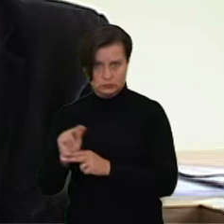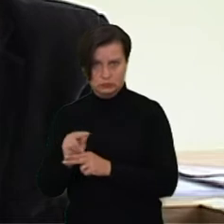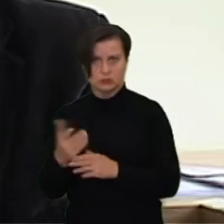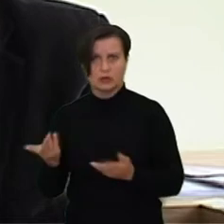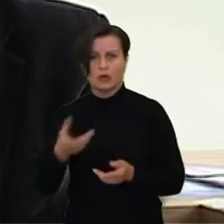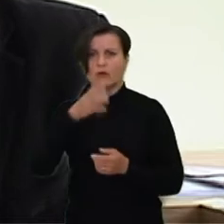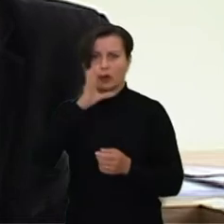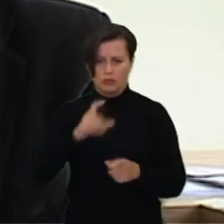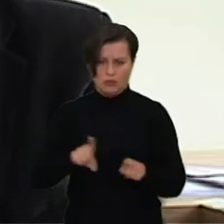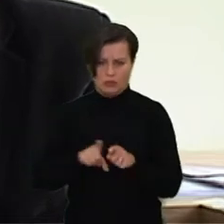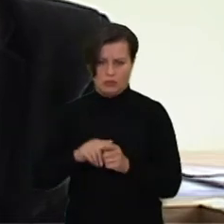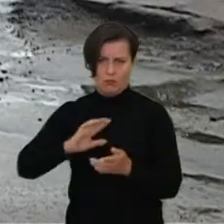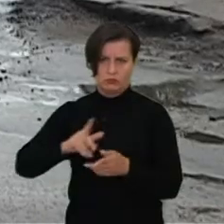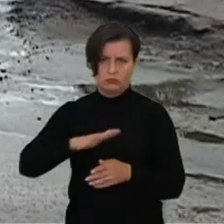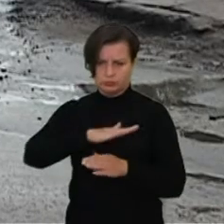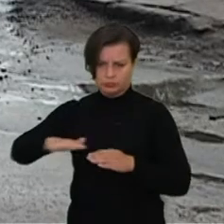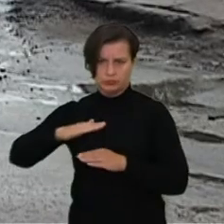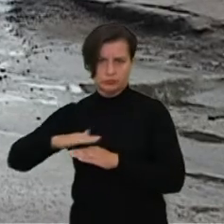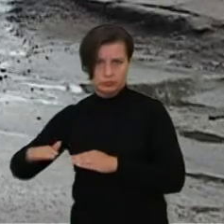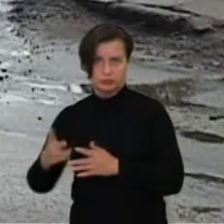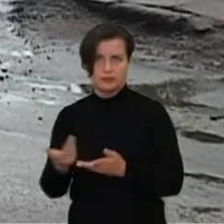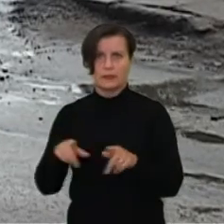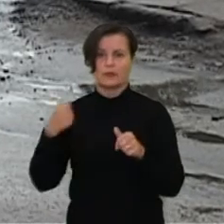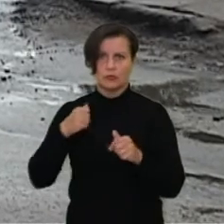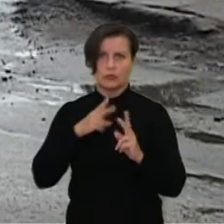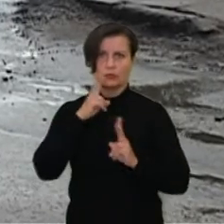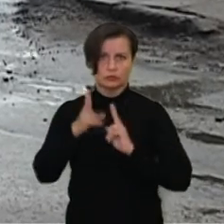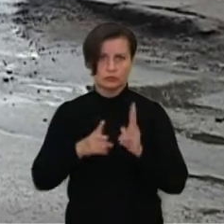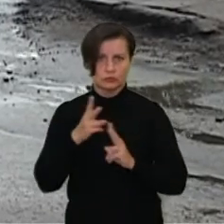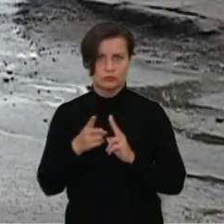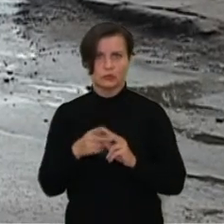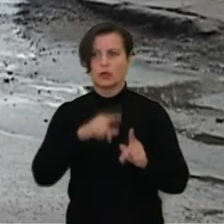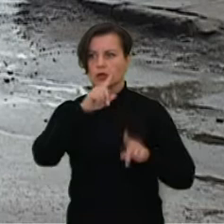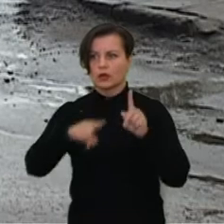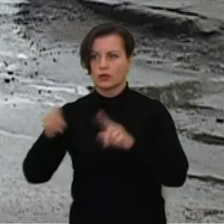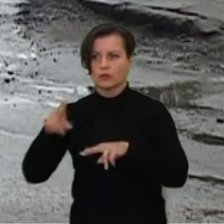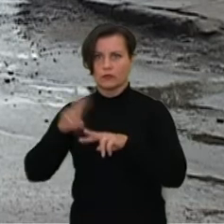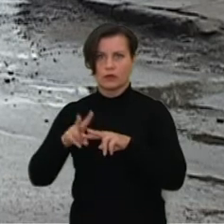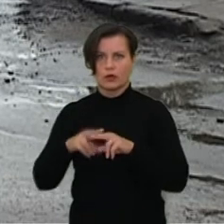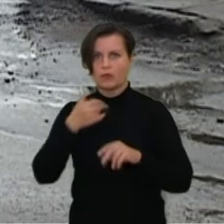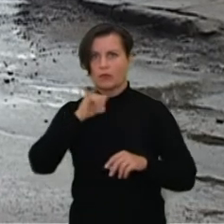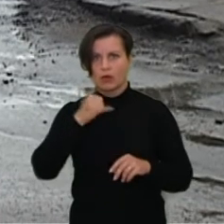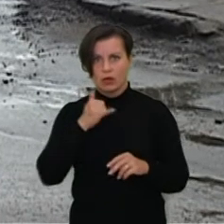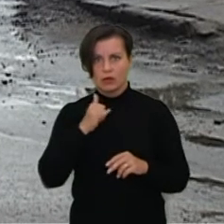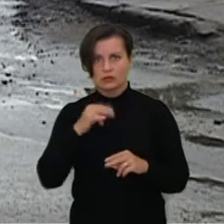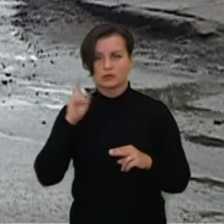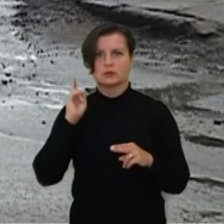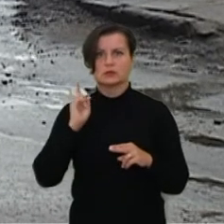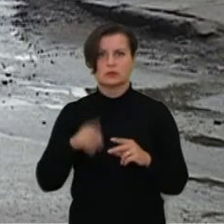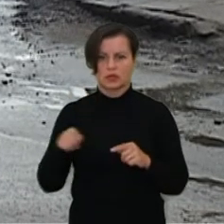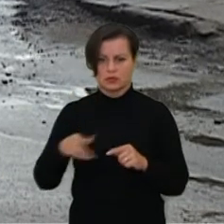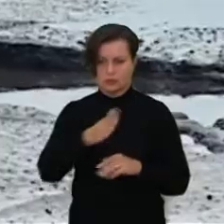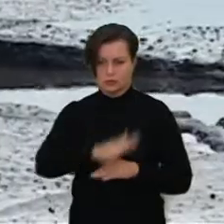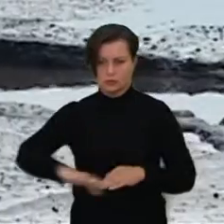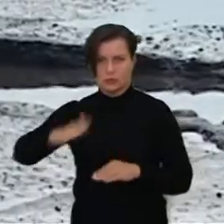dienai stovė pilnos vandens. Taip pat gauname dėl to nusiskundimus iš gyventų. Ir nors kai kuriuose vietuose bandame išspręsti,